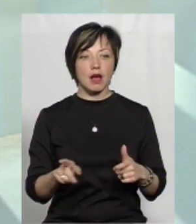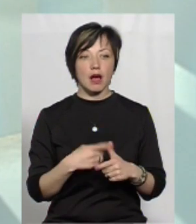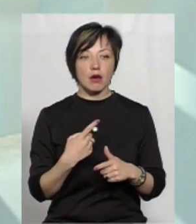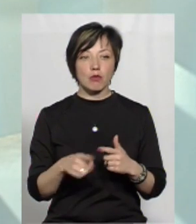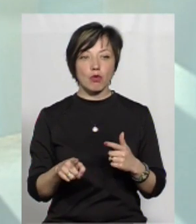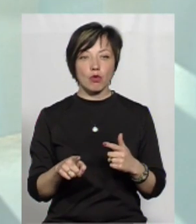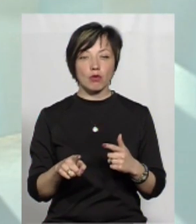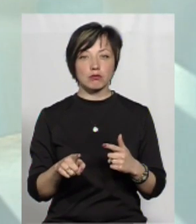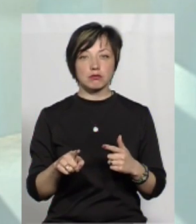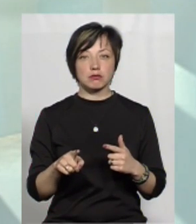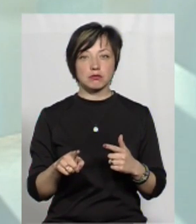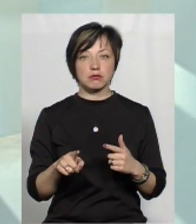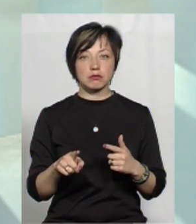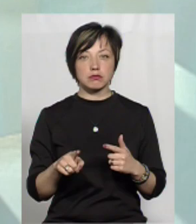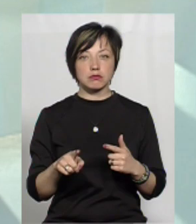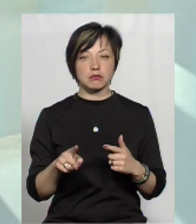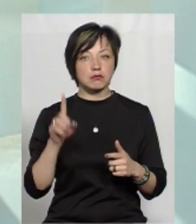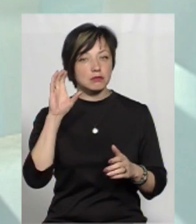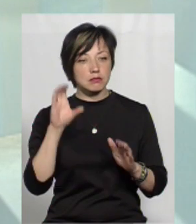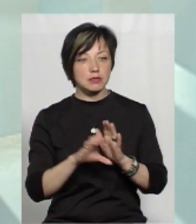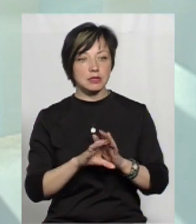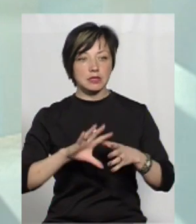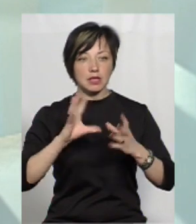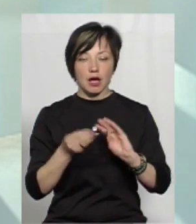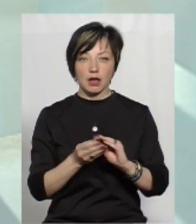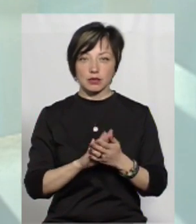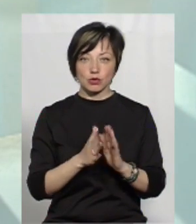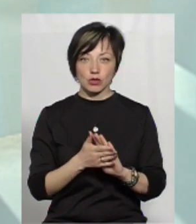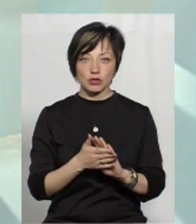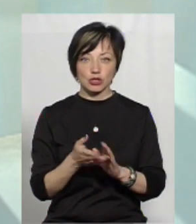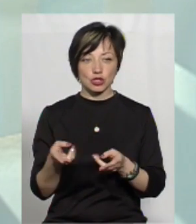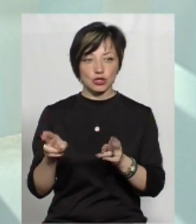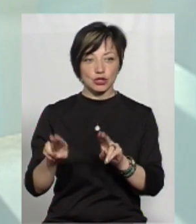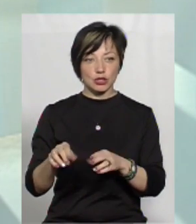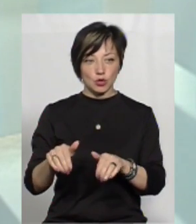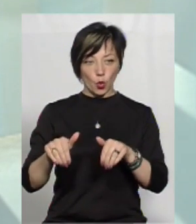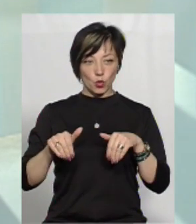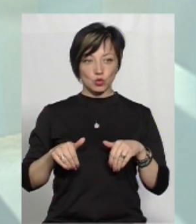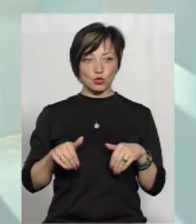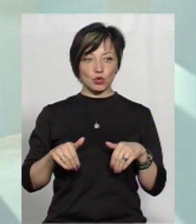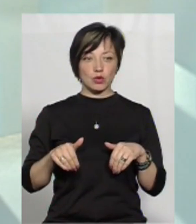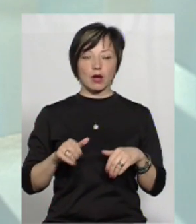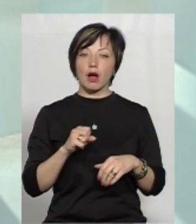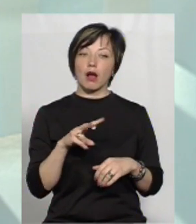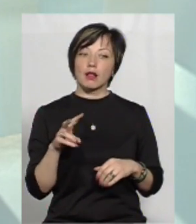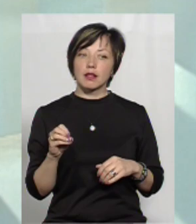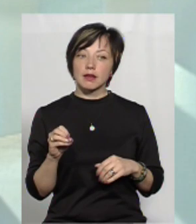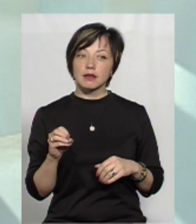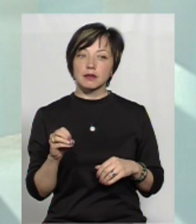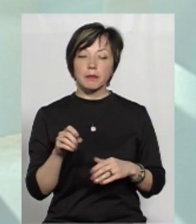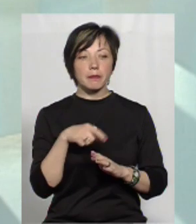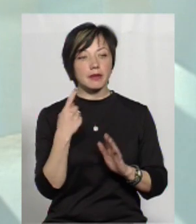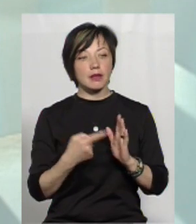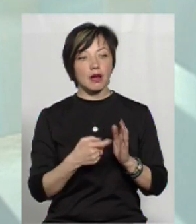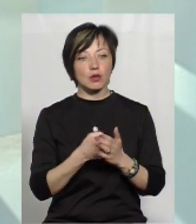піддавались у цьому загальній тенденції, що вони лишили все ж таки острень. Але тут, знову